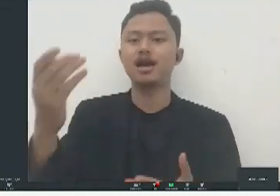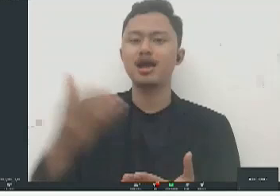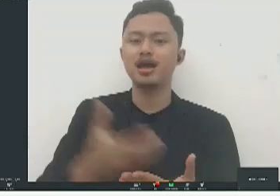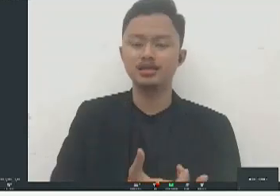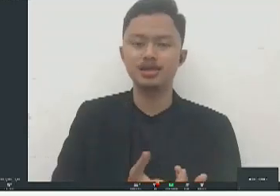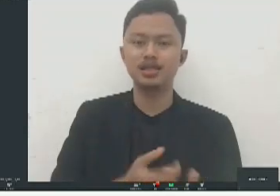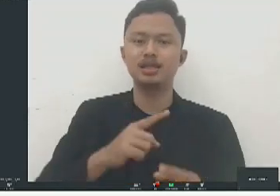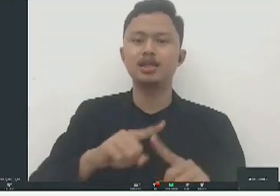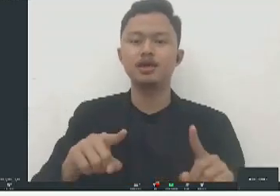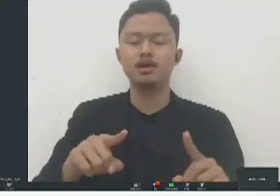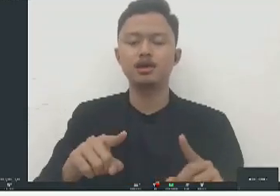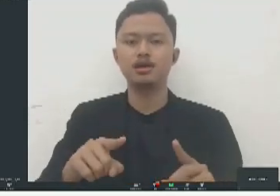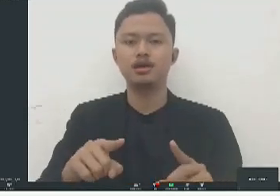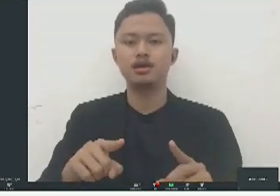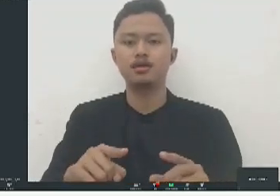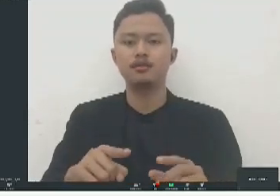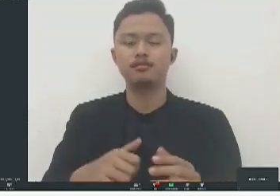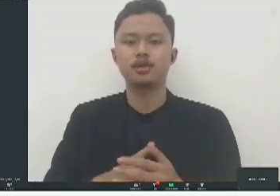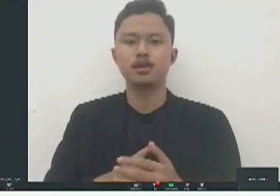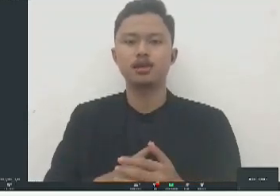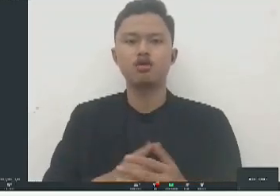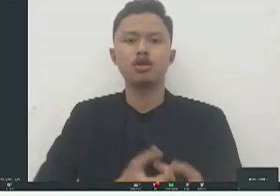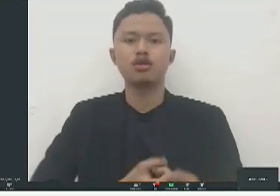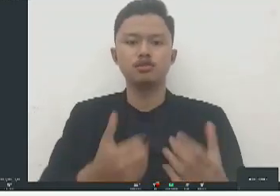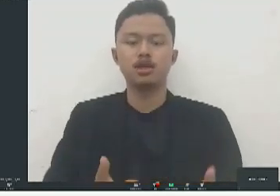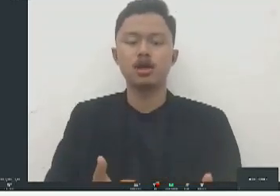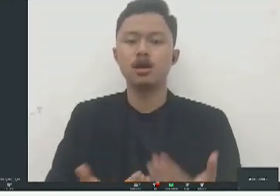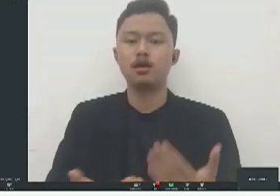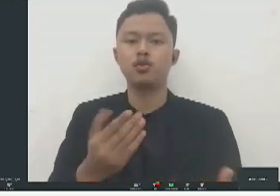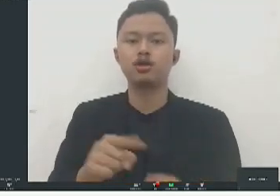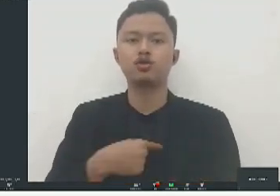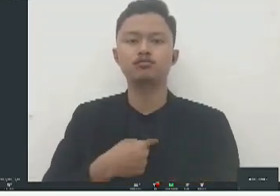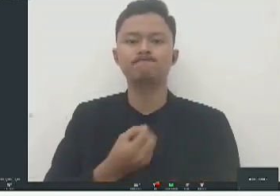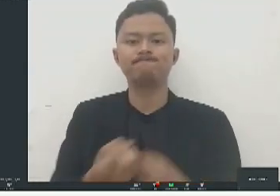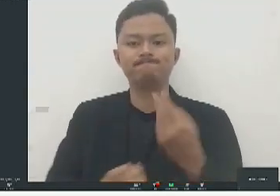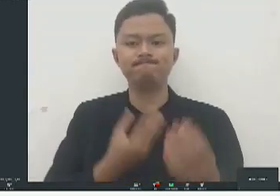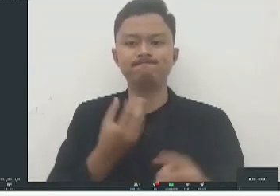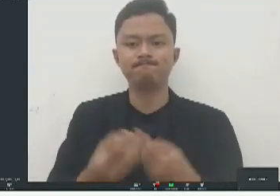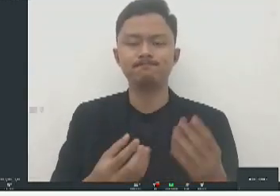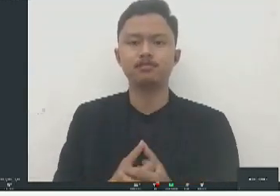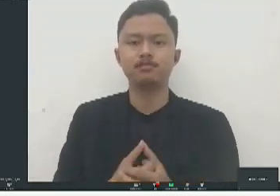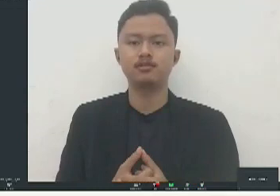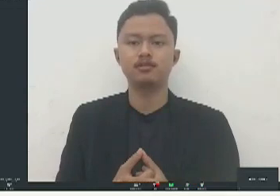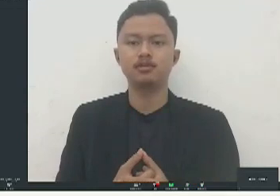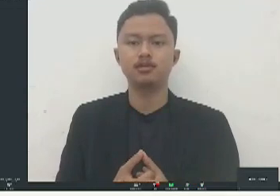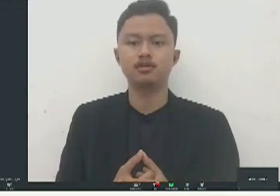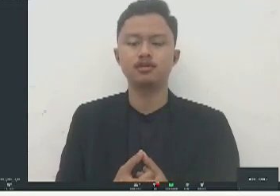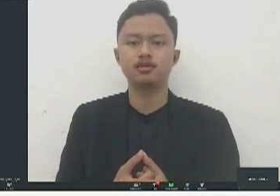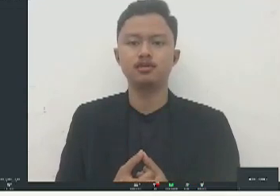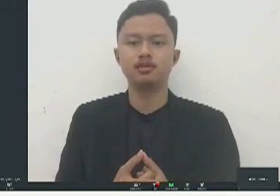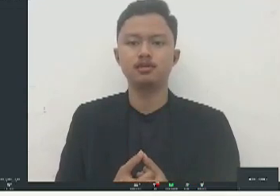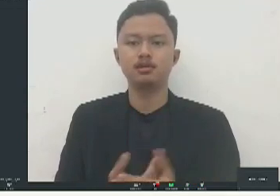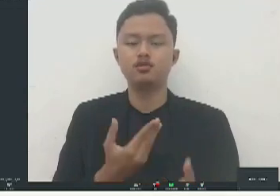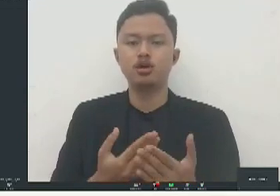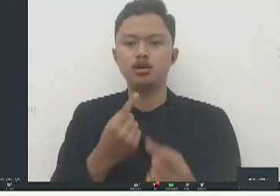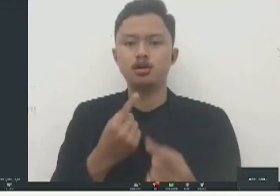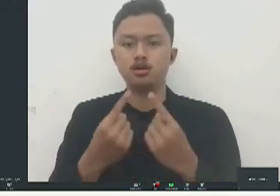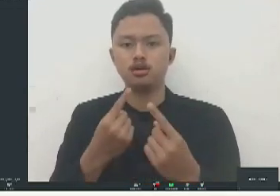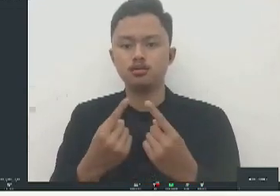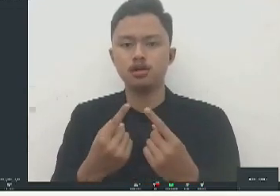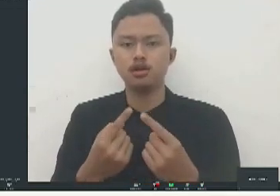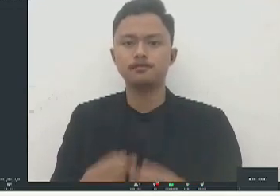mengaktualisasi dan juga berkontribusi itu mungkin yang bisa saya sampaikan nanti kita mungkin bisa banyak diskusi di sesi